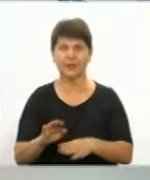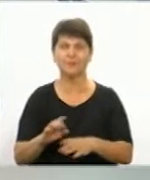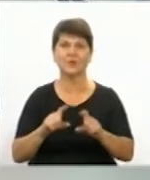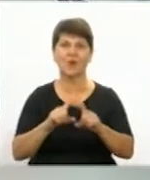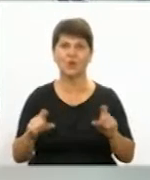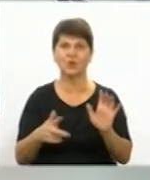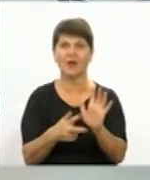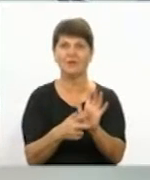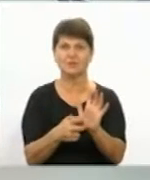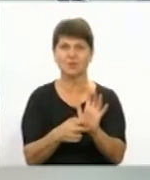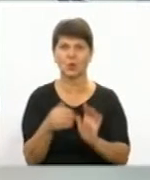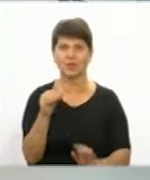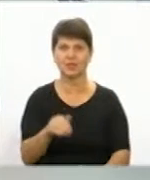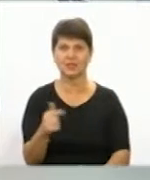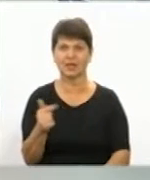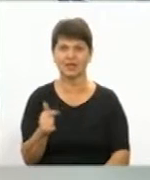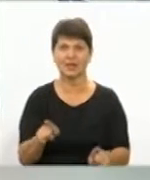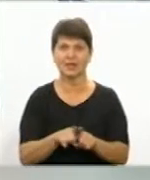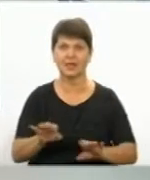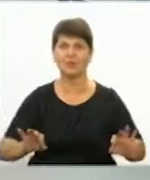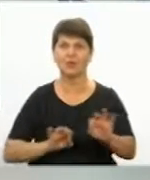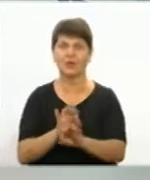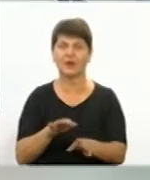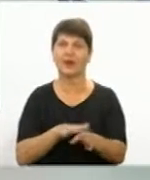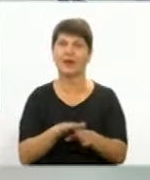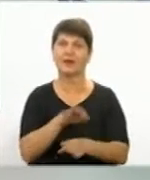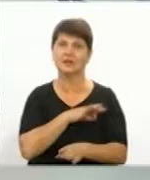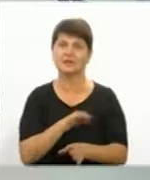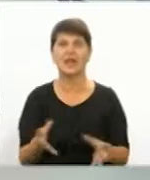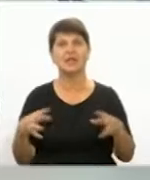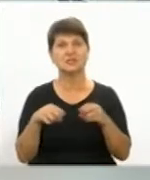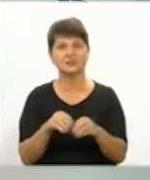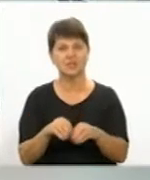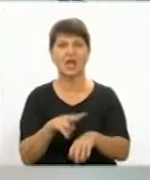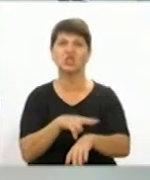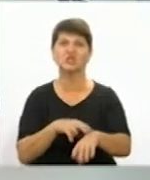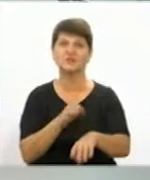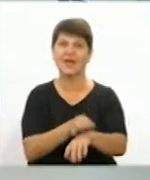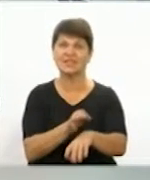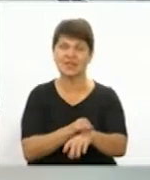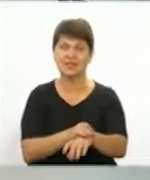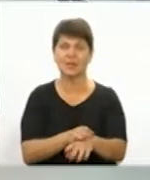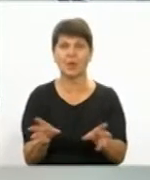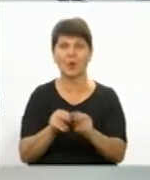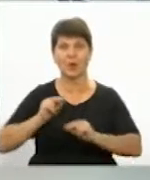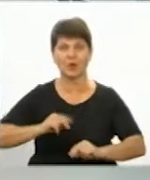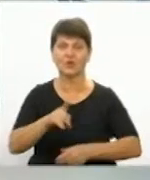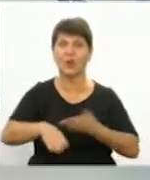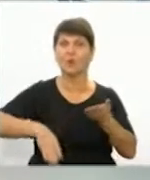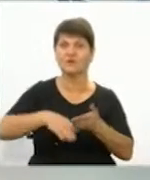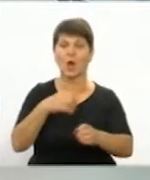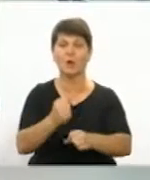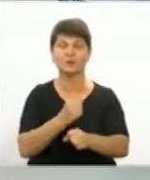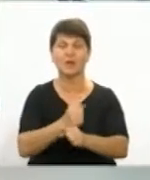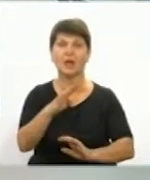800 тисяч гривень. Такий проєкт реалізують спільно зі швейцарськими колегами. Вони виступають у ролі помічників і розробляють